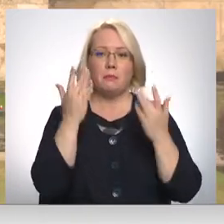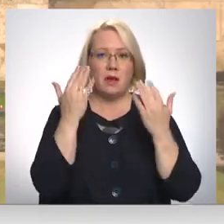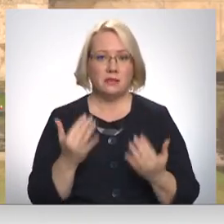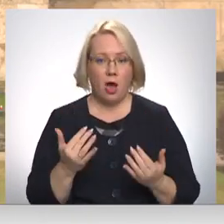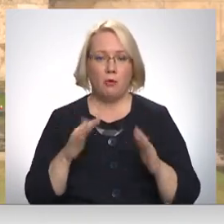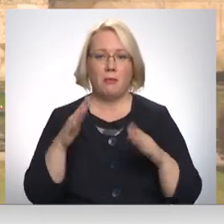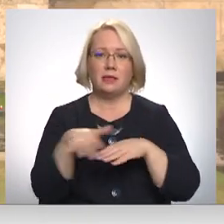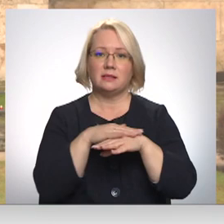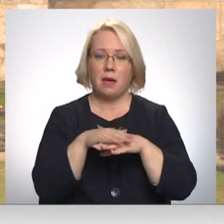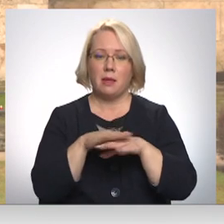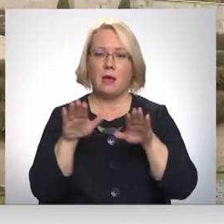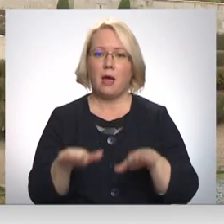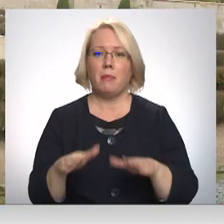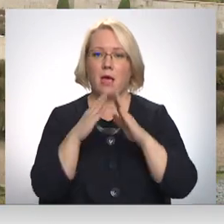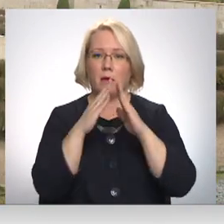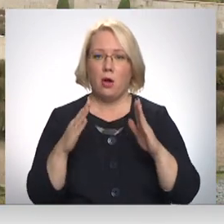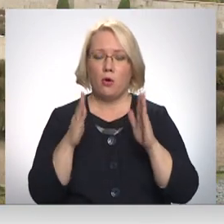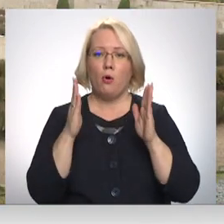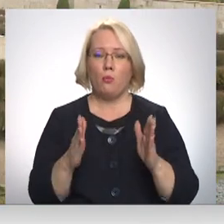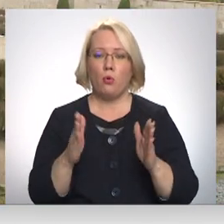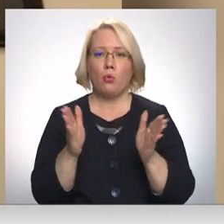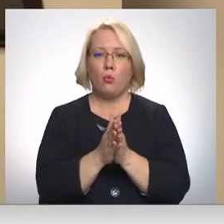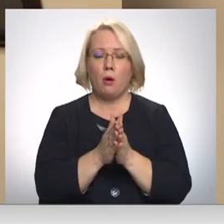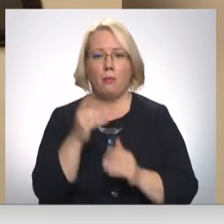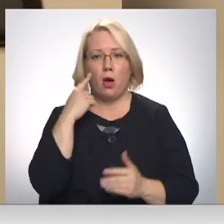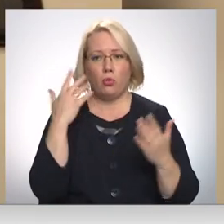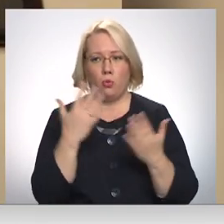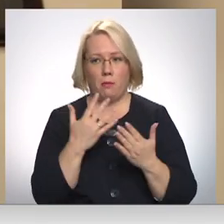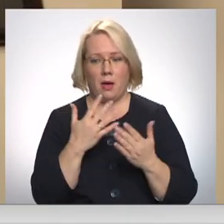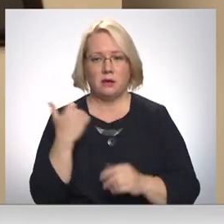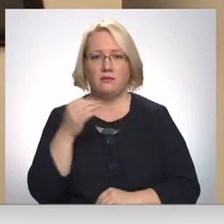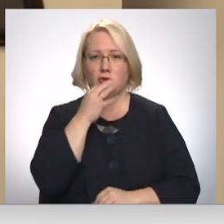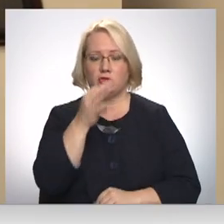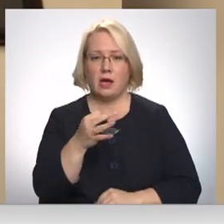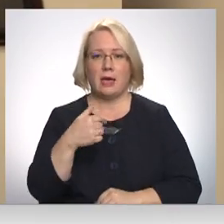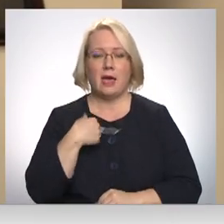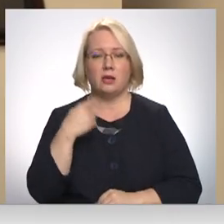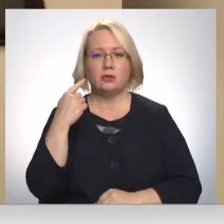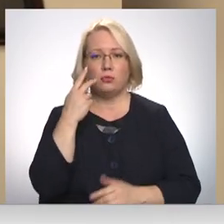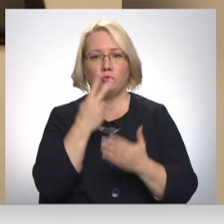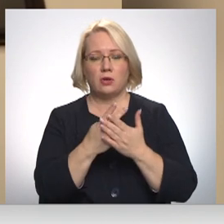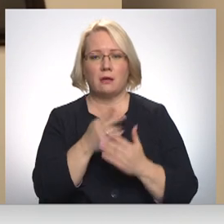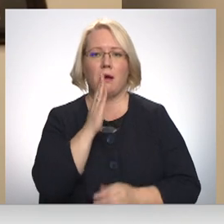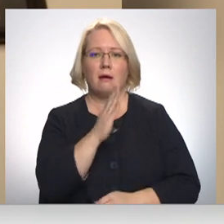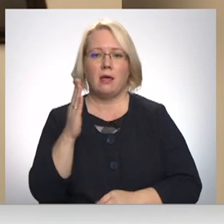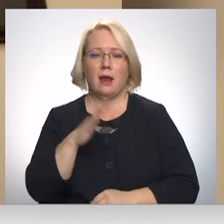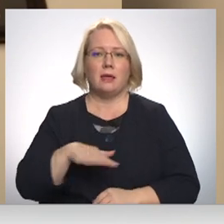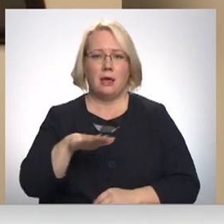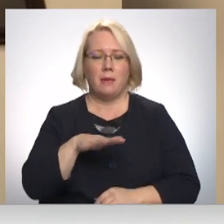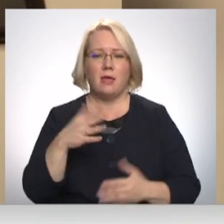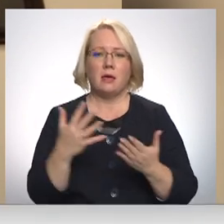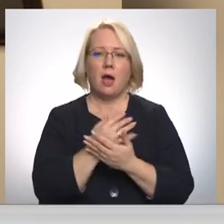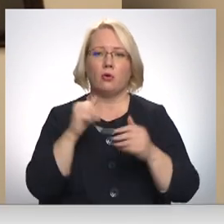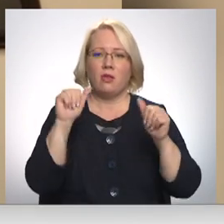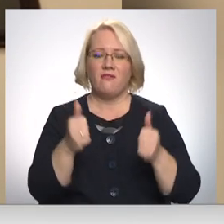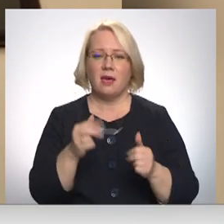sabiedrība aicināt palikt mājās un būt kopā domās. Es uzskatu, ka katrai ģimenei tomēr jāatrod veids, kā